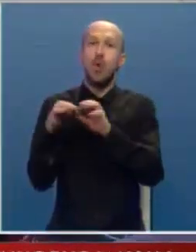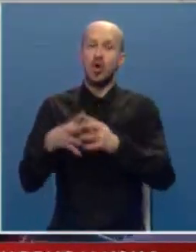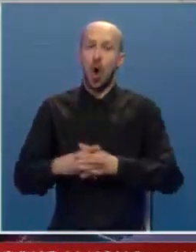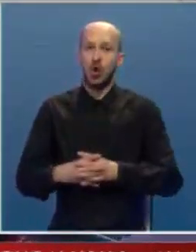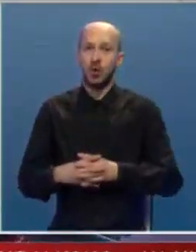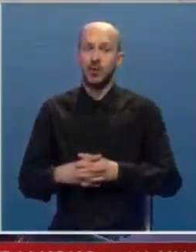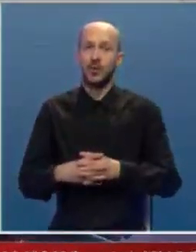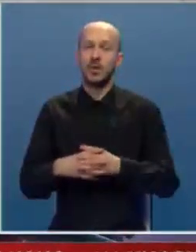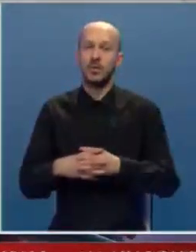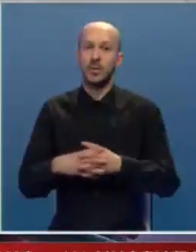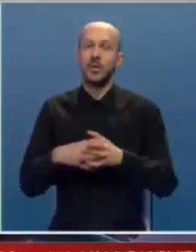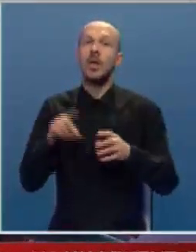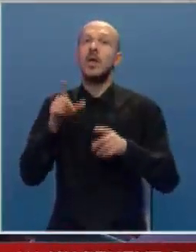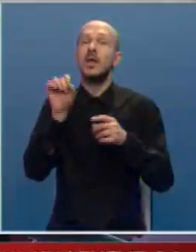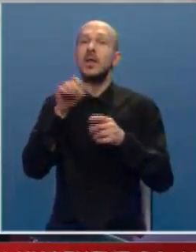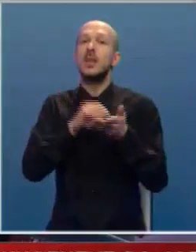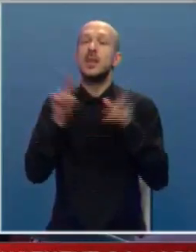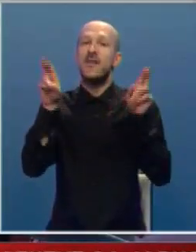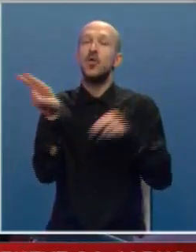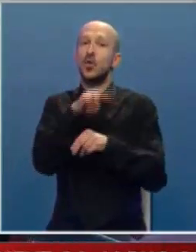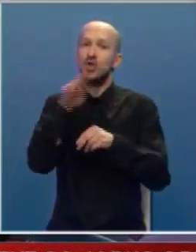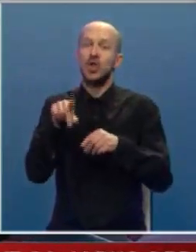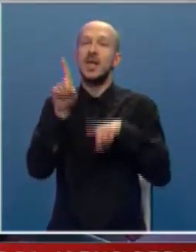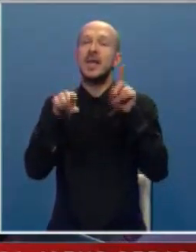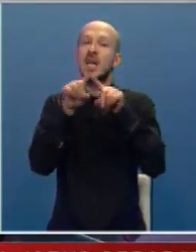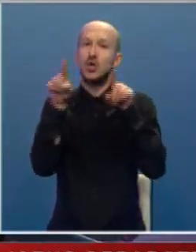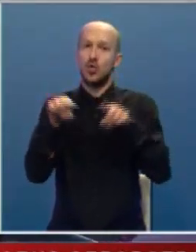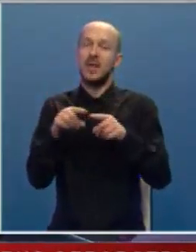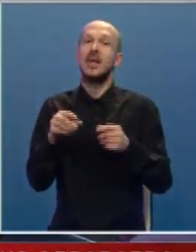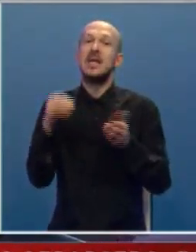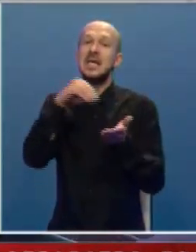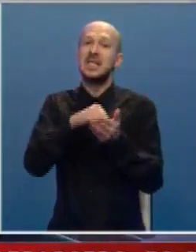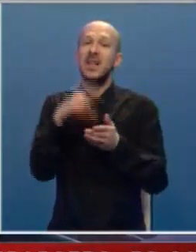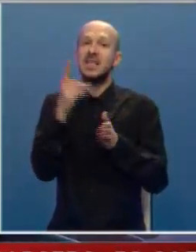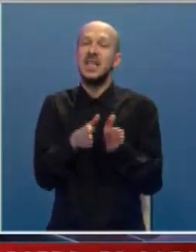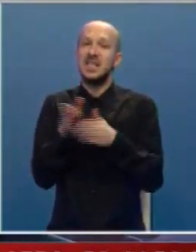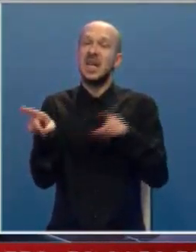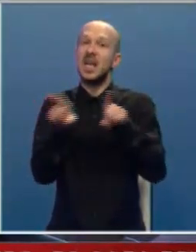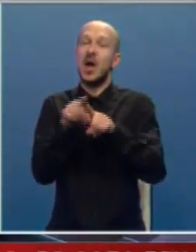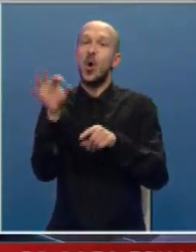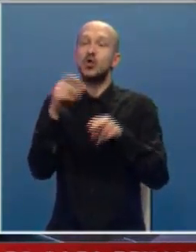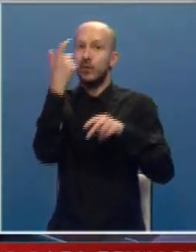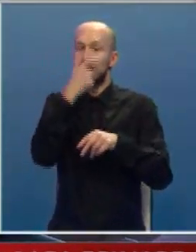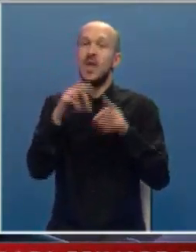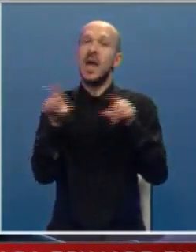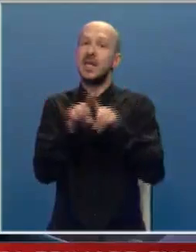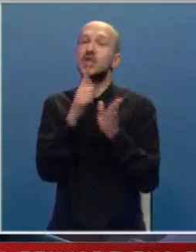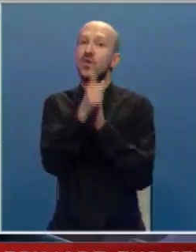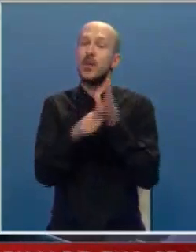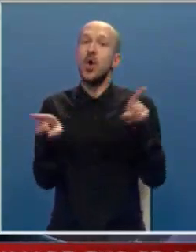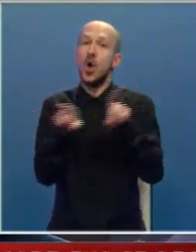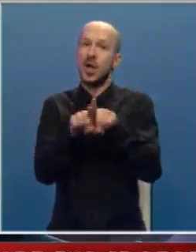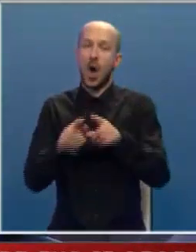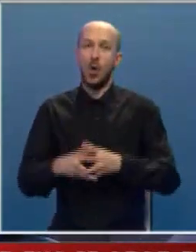činjencu navodnog uništenja nekih dokumentata stavlja s jedne strane kao osnov sumlija istovremeno i